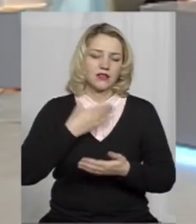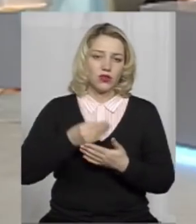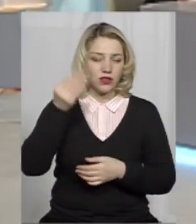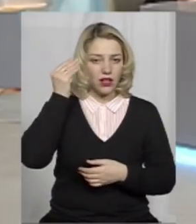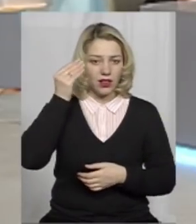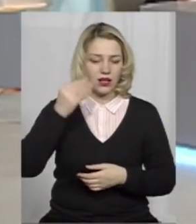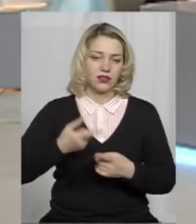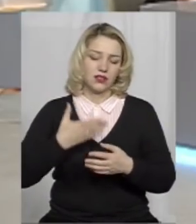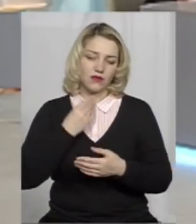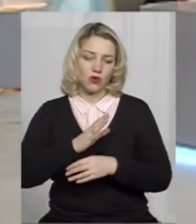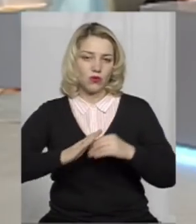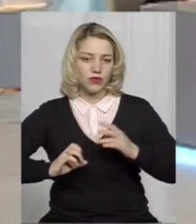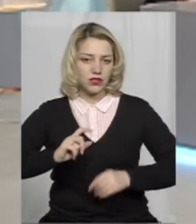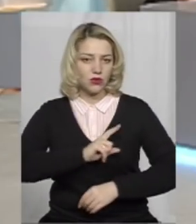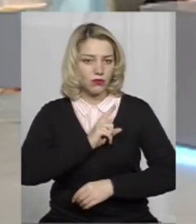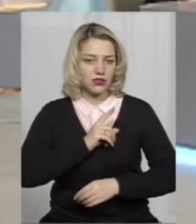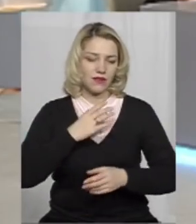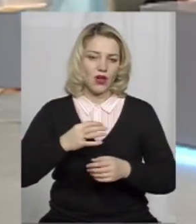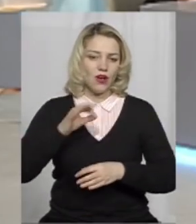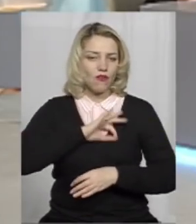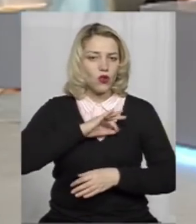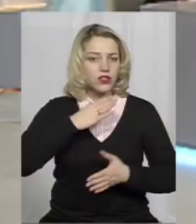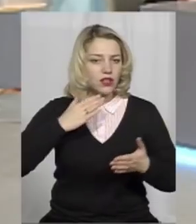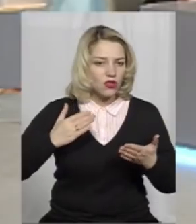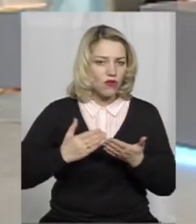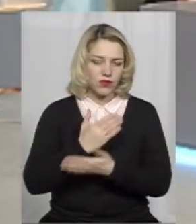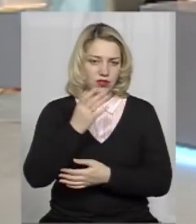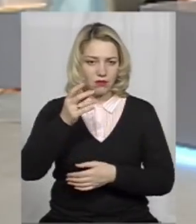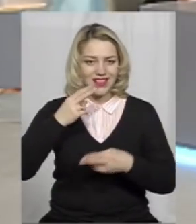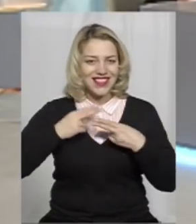професійну майстерність, своє володіння новітніми технологіями.